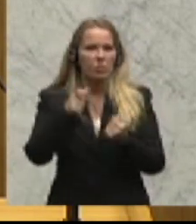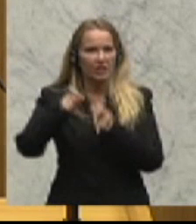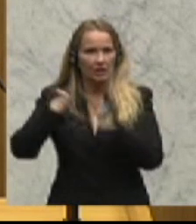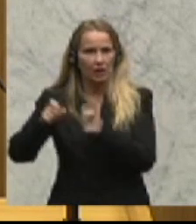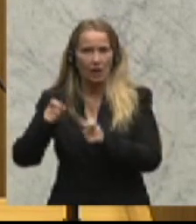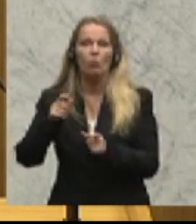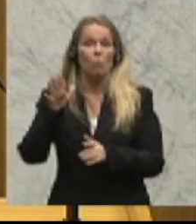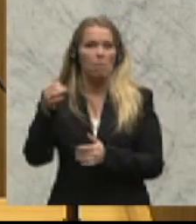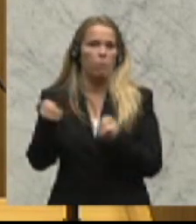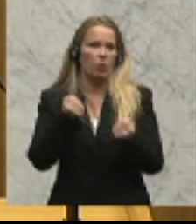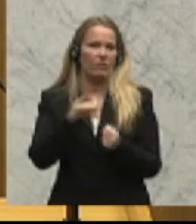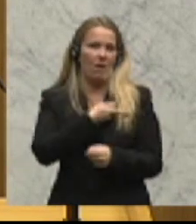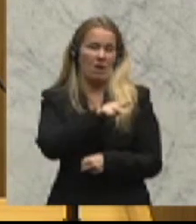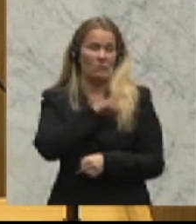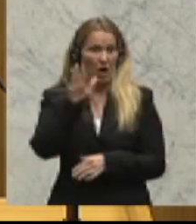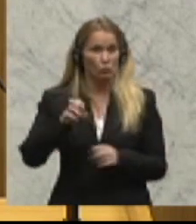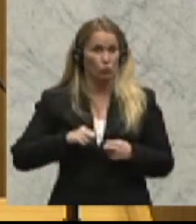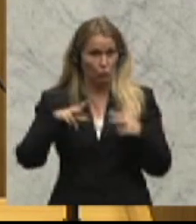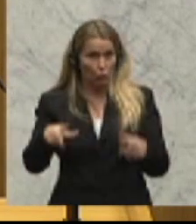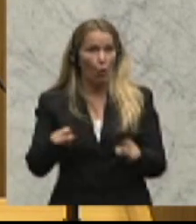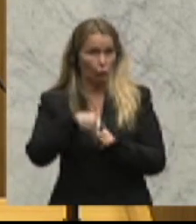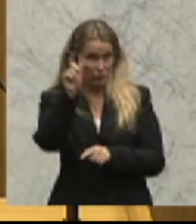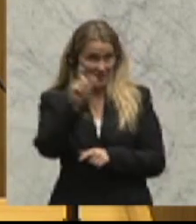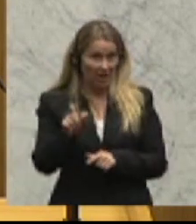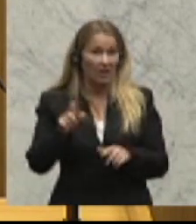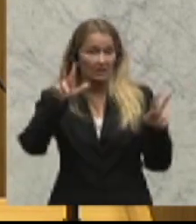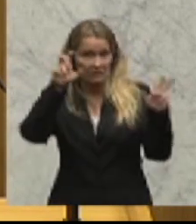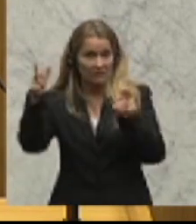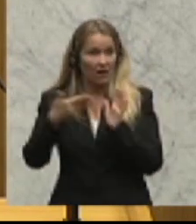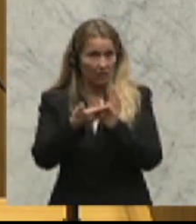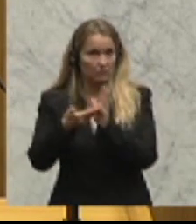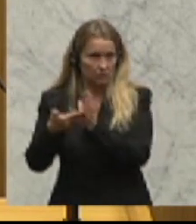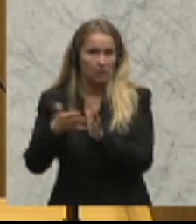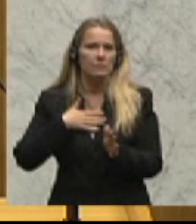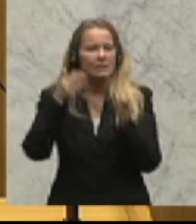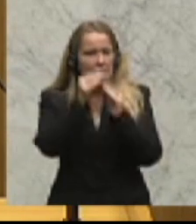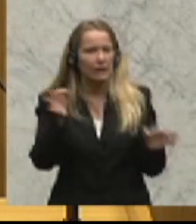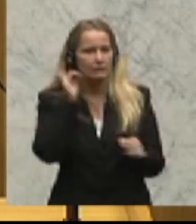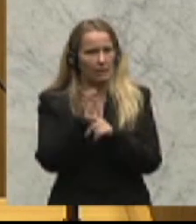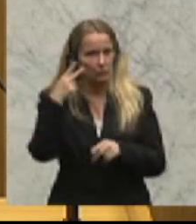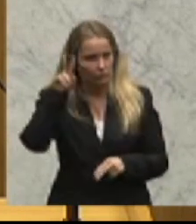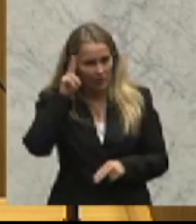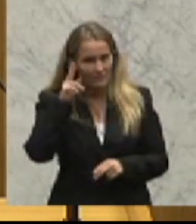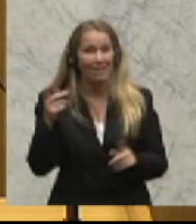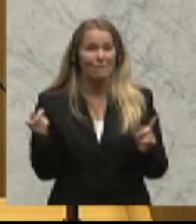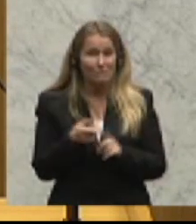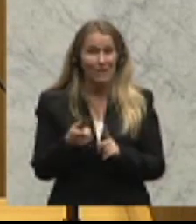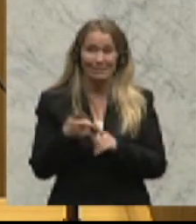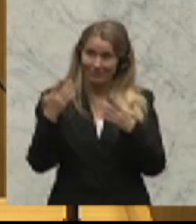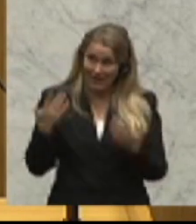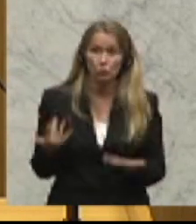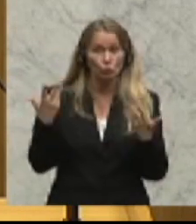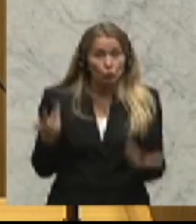politisch Verantwortliche aus Südtirol, aber auch aus Italien zitieren. Meine sehr geehrten Damen und Herren, wenn das so